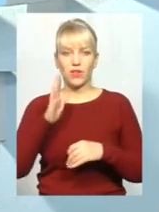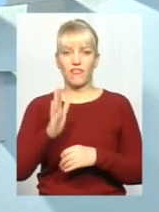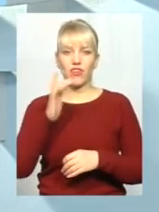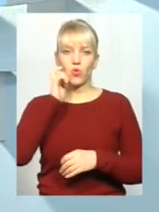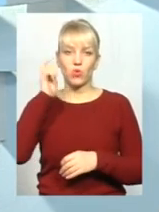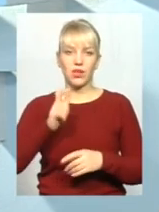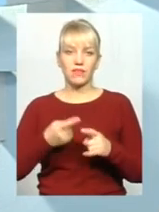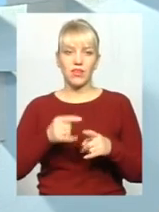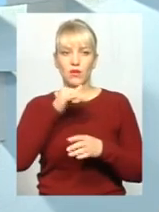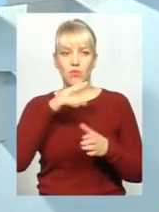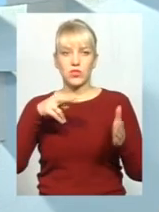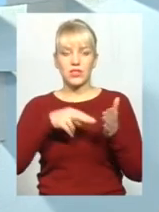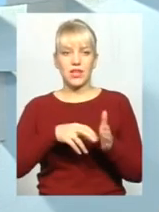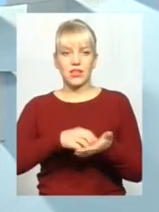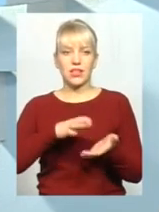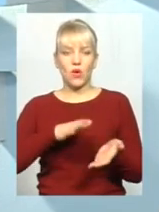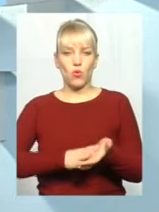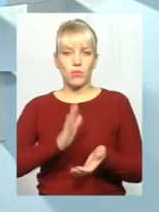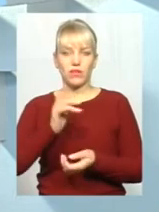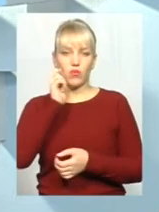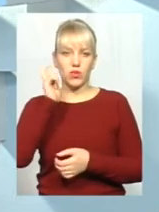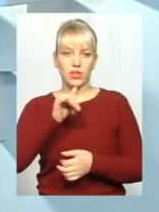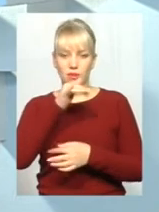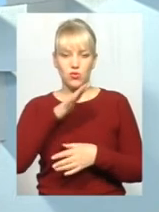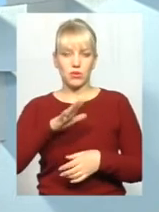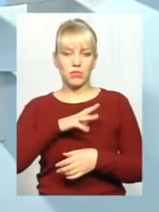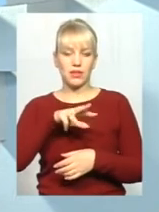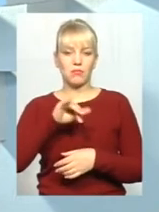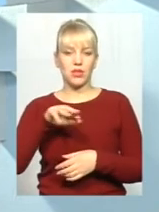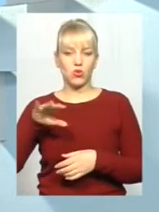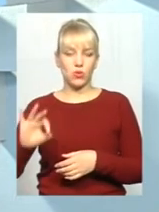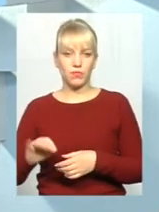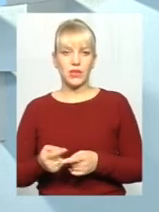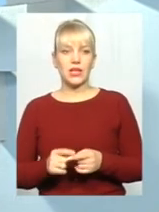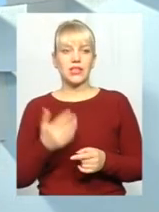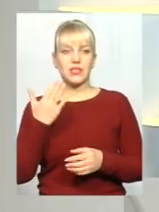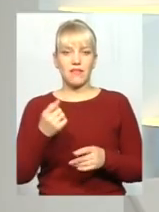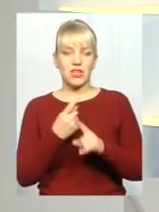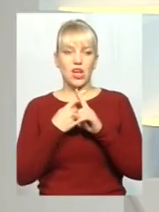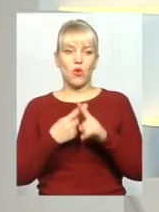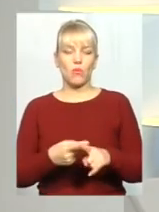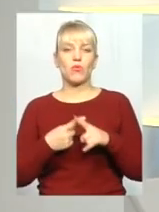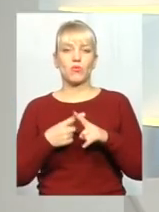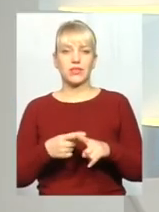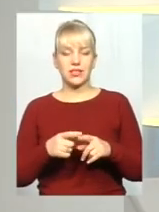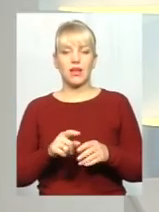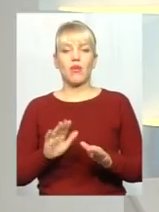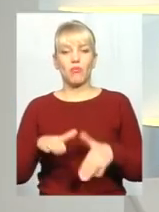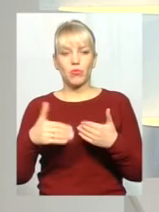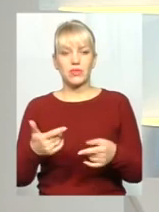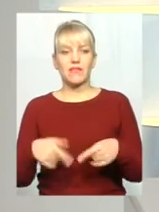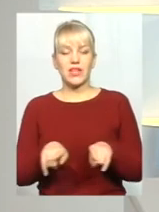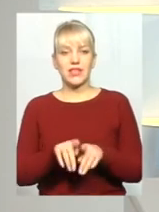він не може стати на облік України, він не може бути розмитним. Але разом з тим, я так розумію, це ваша компромісна така пропозиція в цій